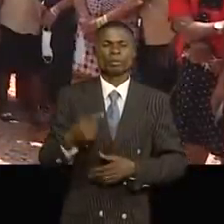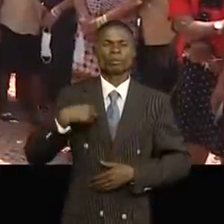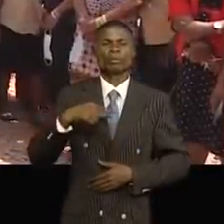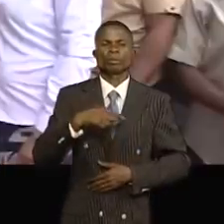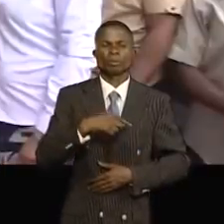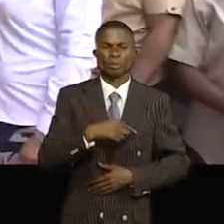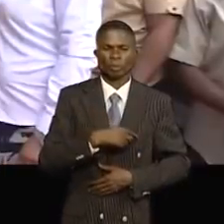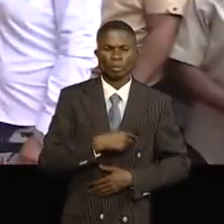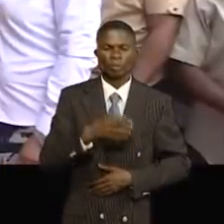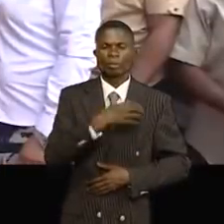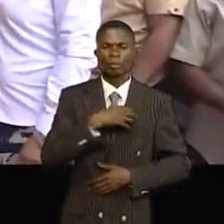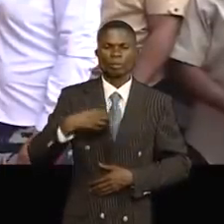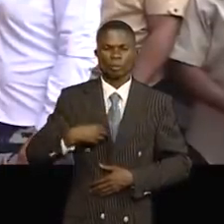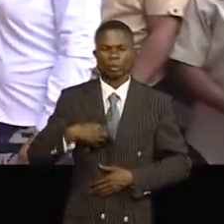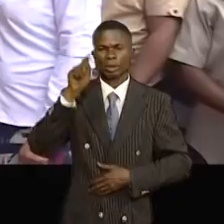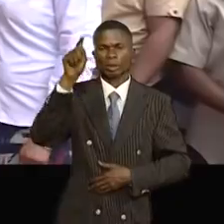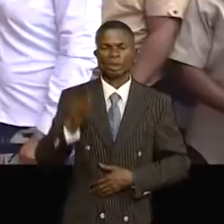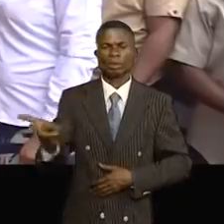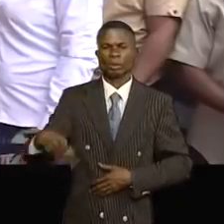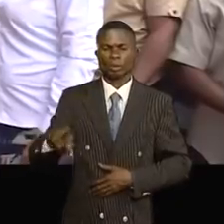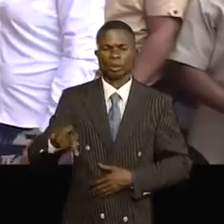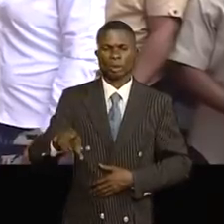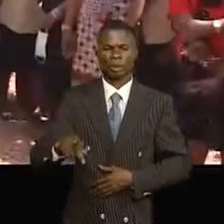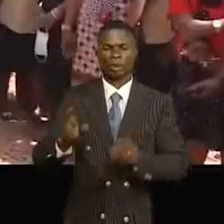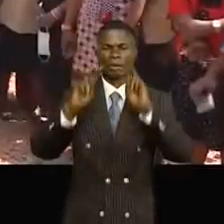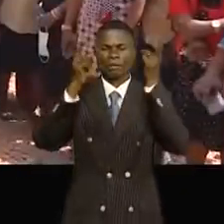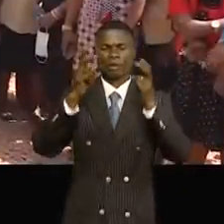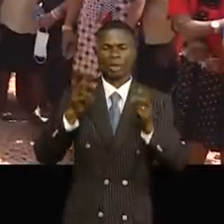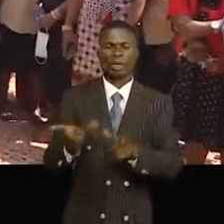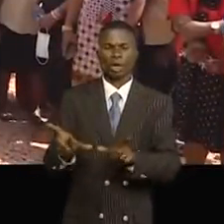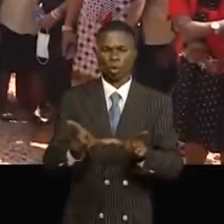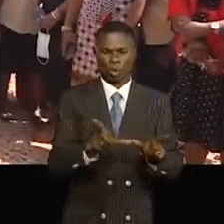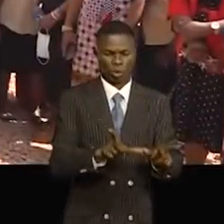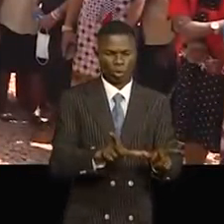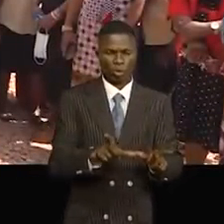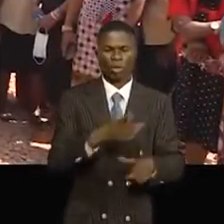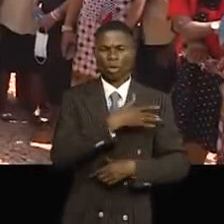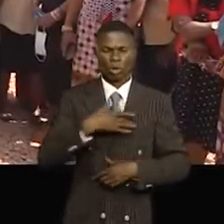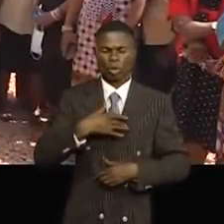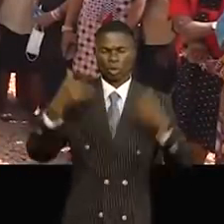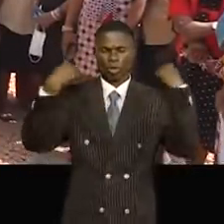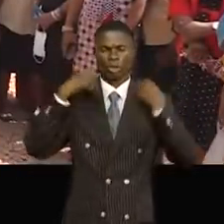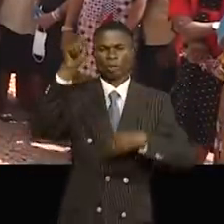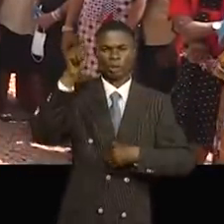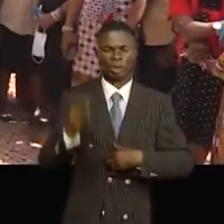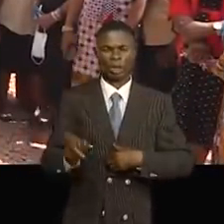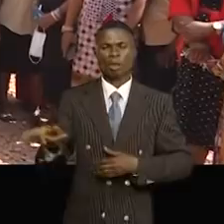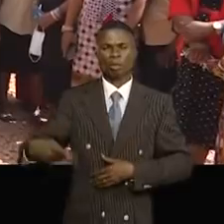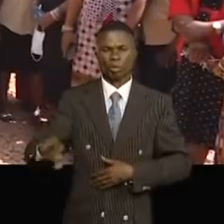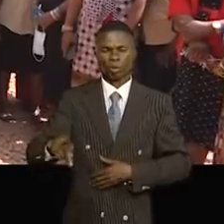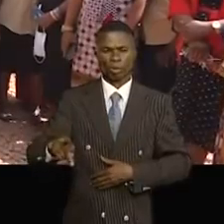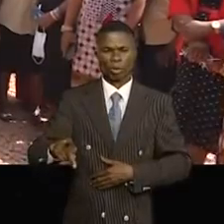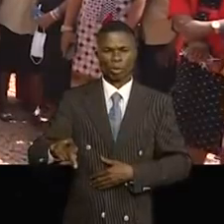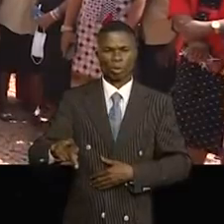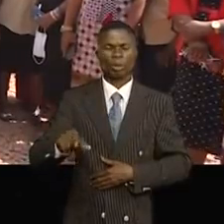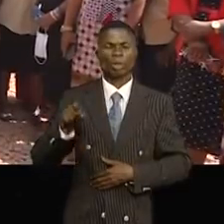Nous, femmes de la division provinciale des mines du Lualaba et au nom du chef de division provinciale Mounung